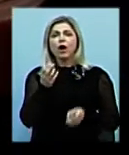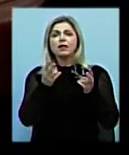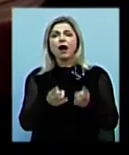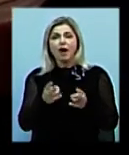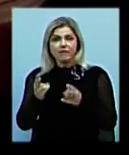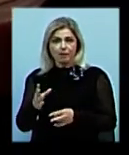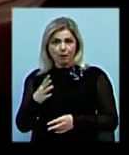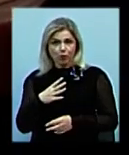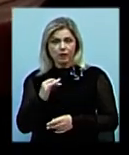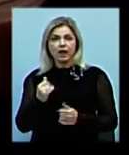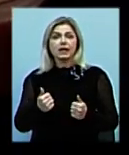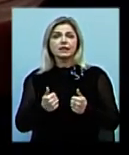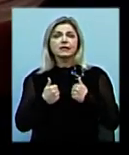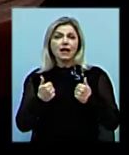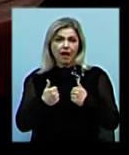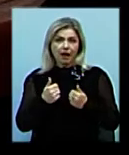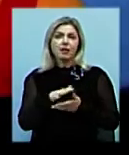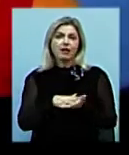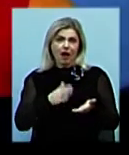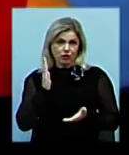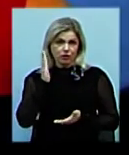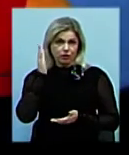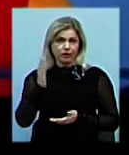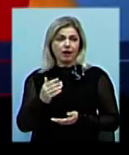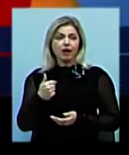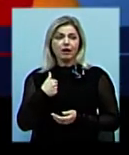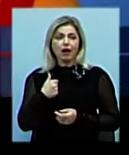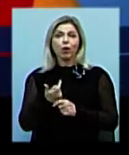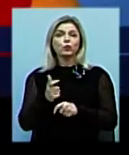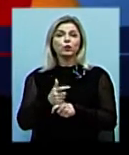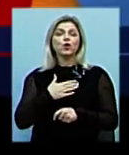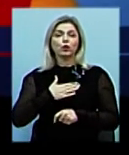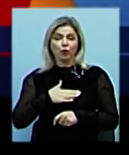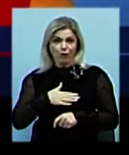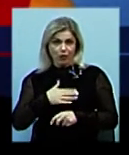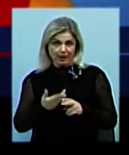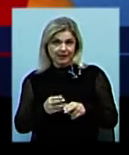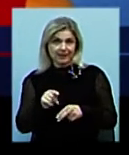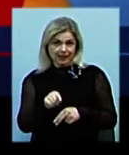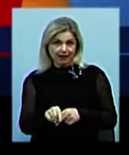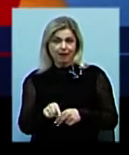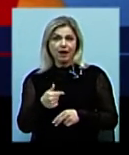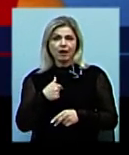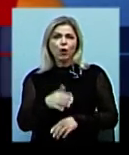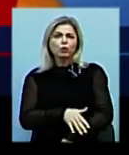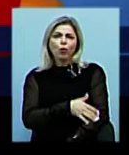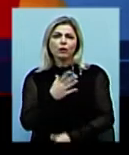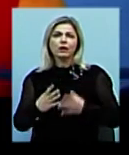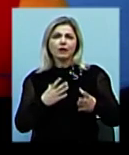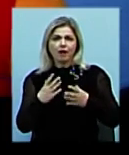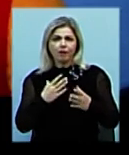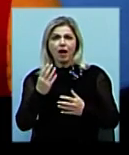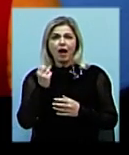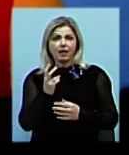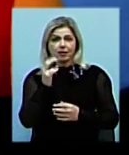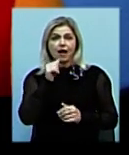старатимось буду далі. Я дуже доволена цим, бо я дуже довго тренувалася, але на двох рік я